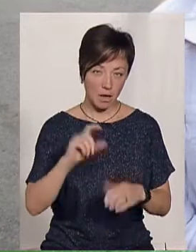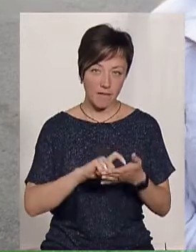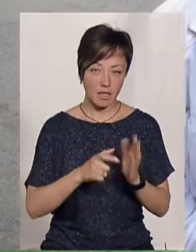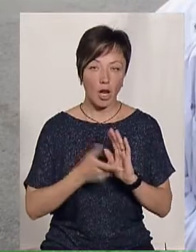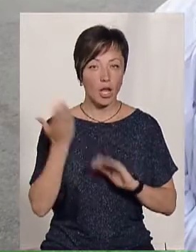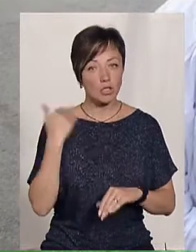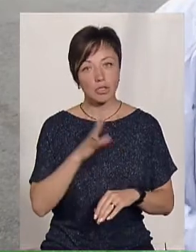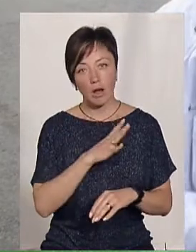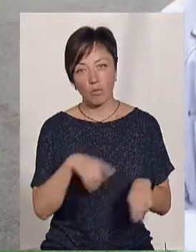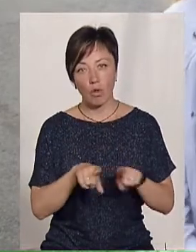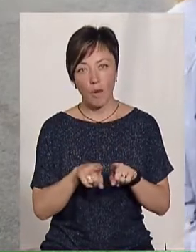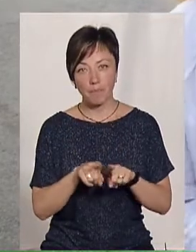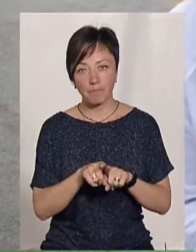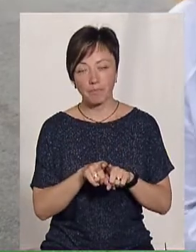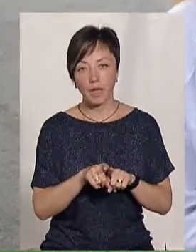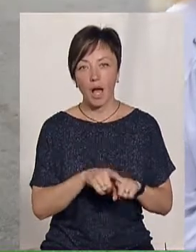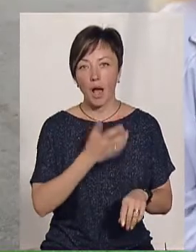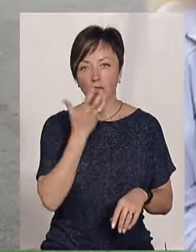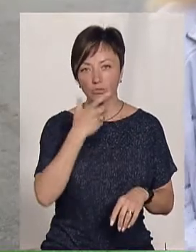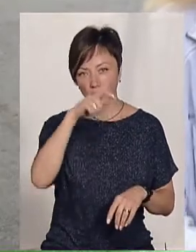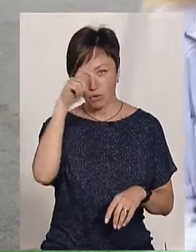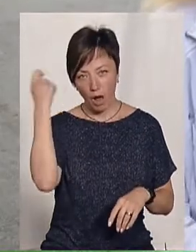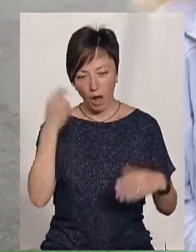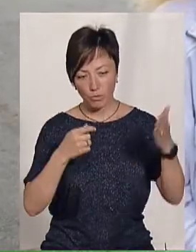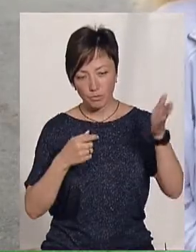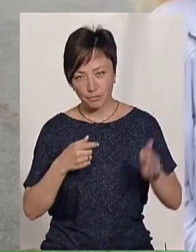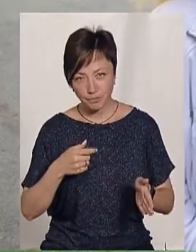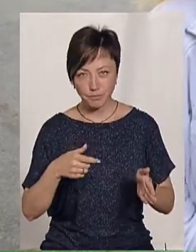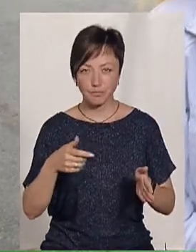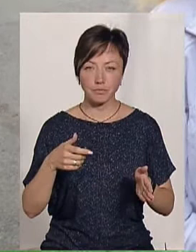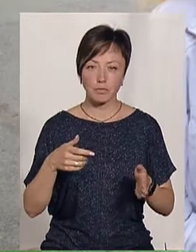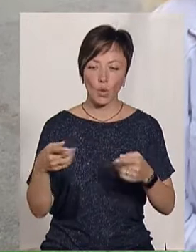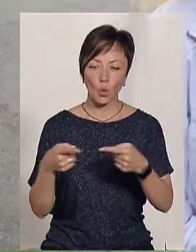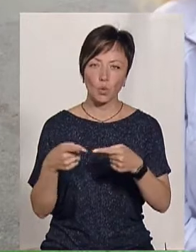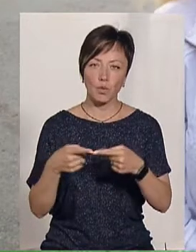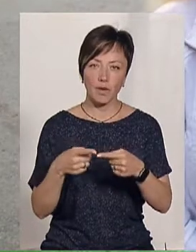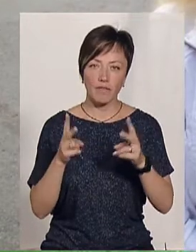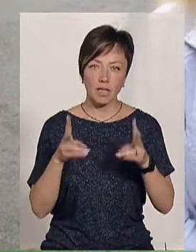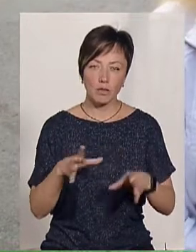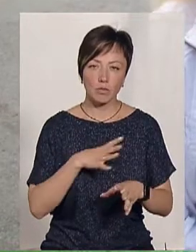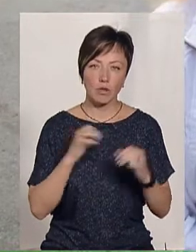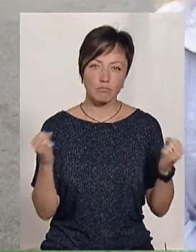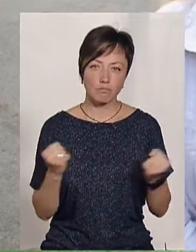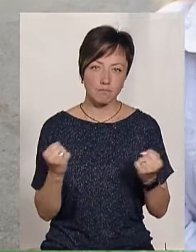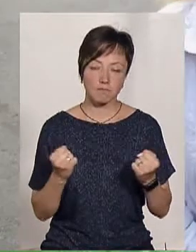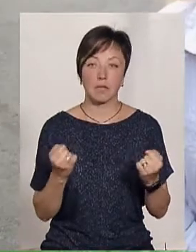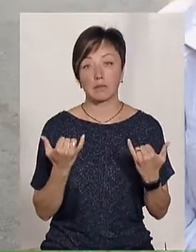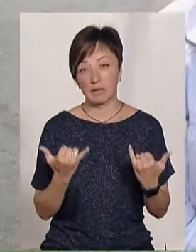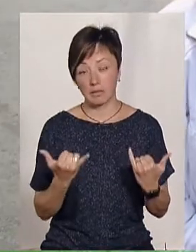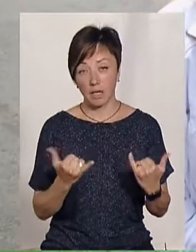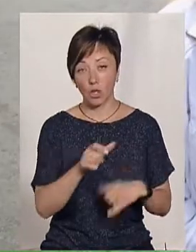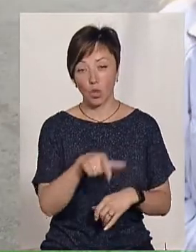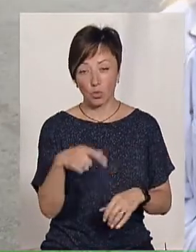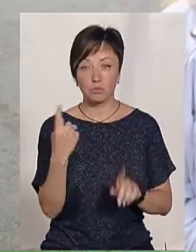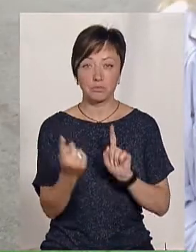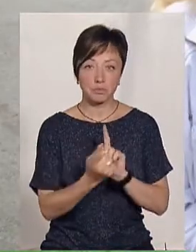Раніше було так, південь був дуже жарко, ці кутові квартири були дуже холодно. А зараз навіть люди